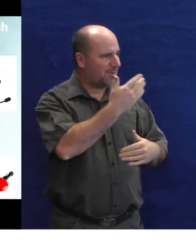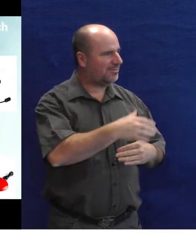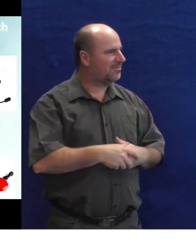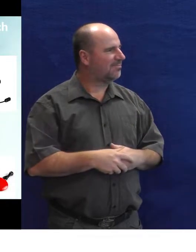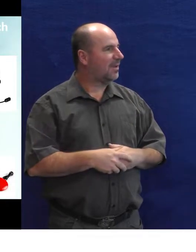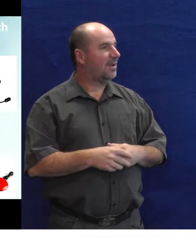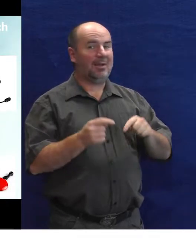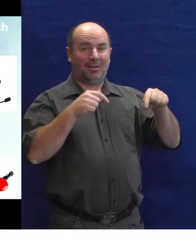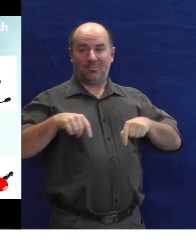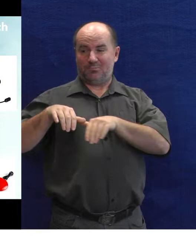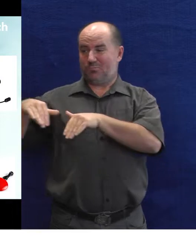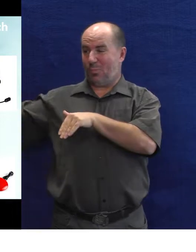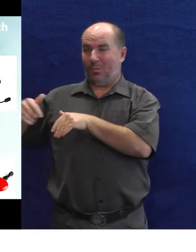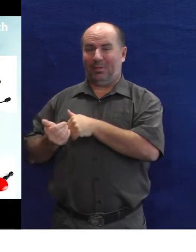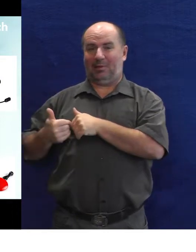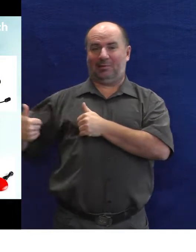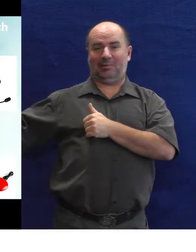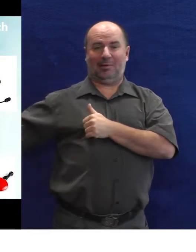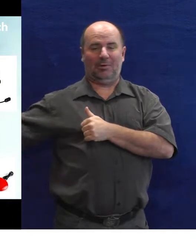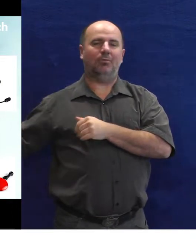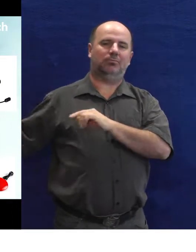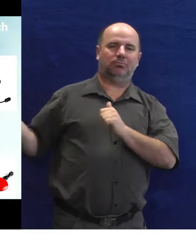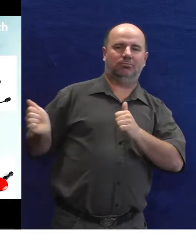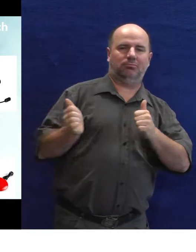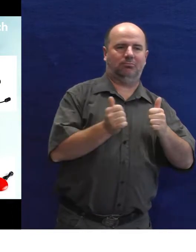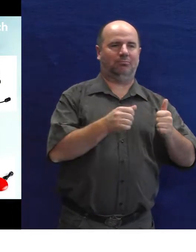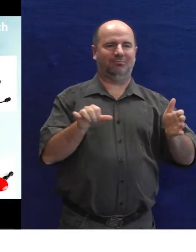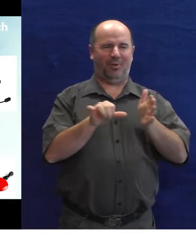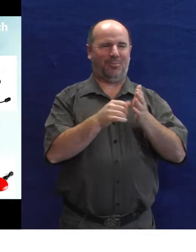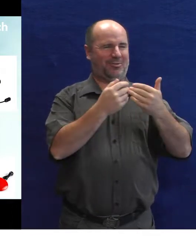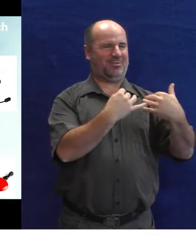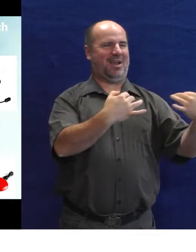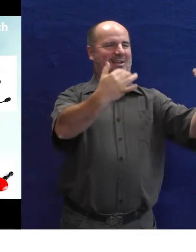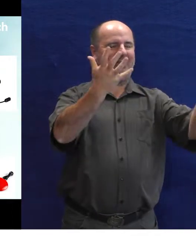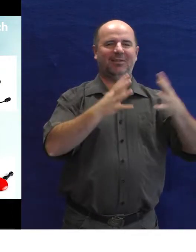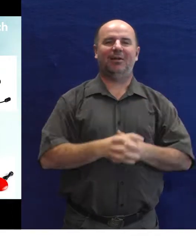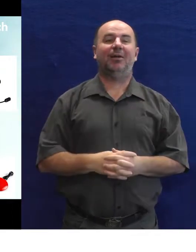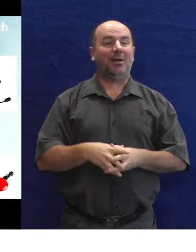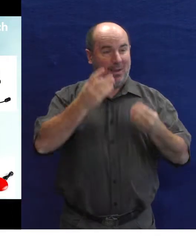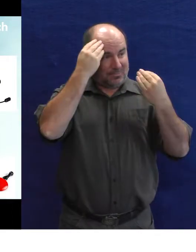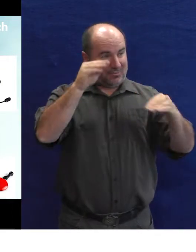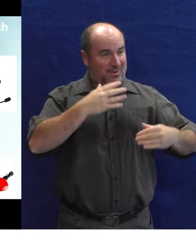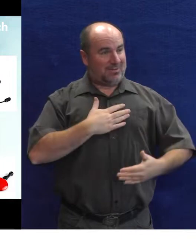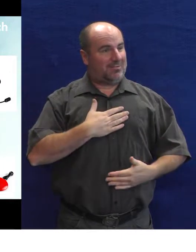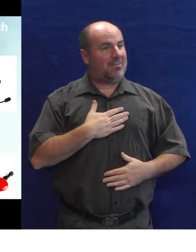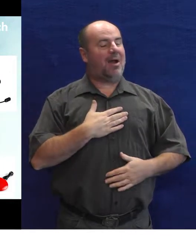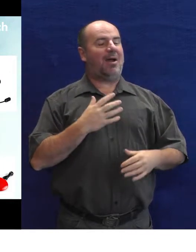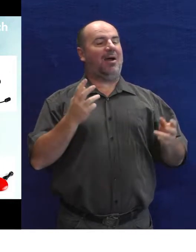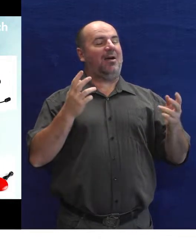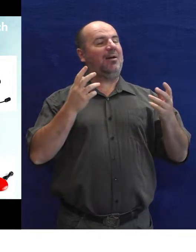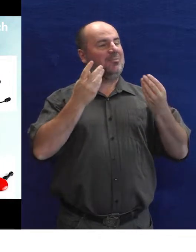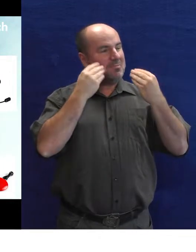Děkuji moc. Za tím pultíkem bych byl od vás hodně daleko. Je mi čest vás přivítat na